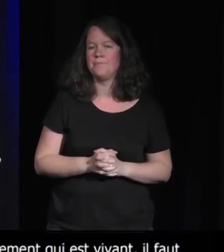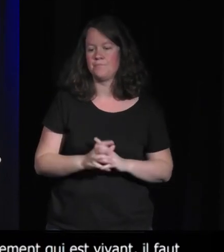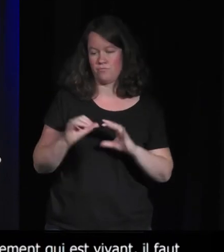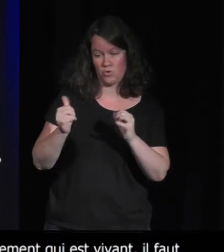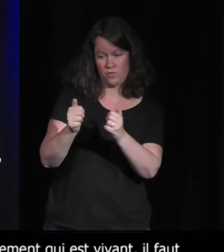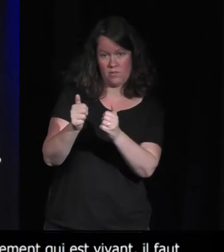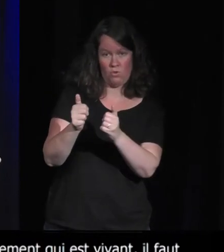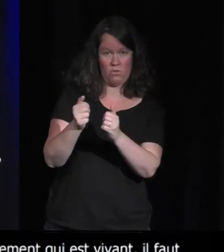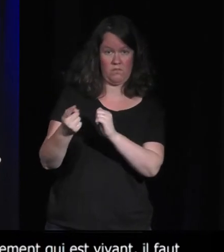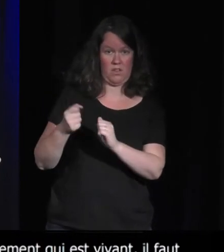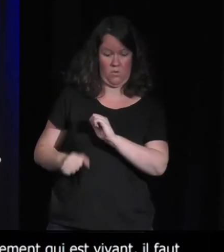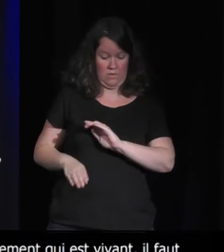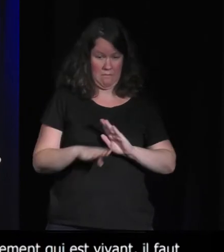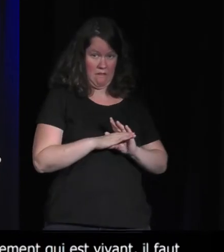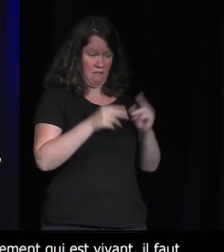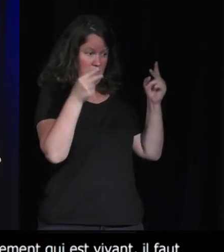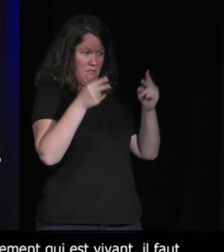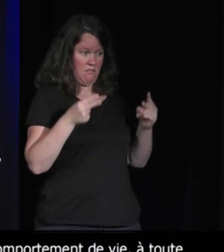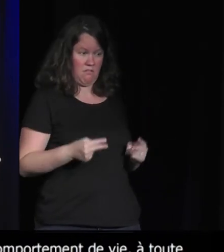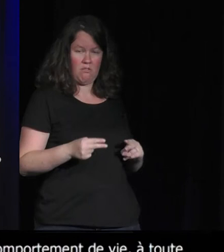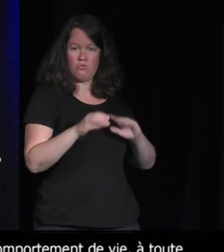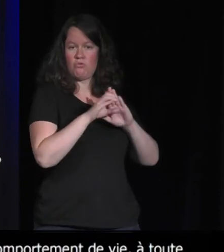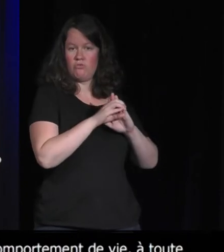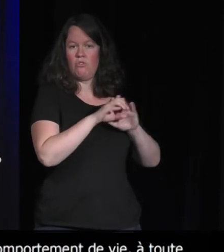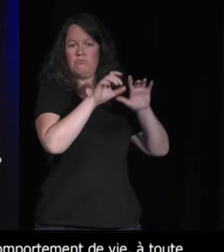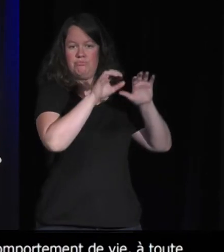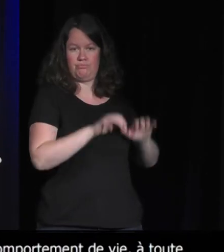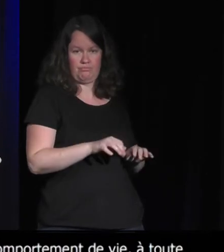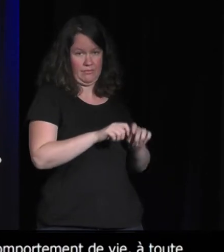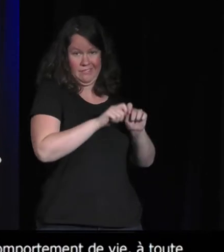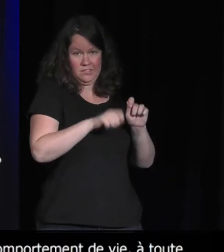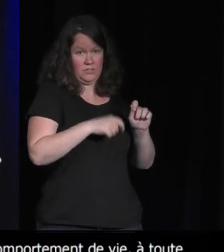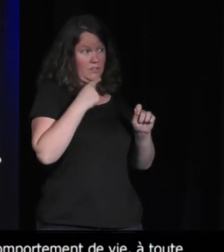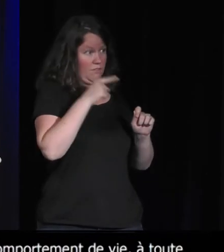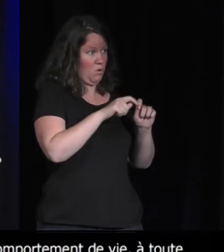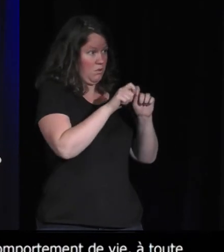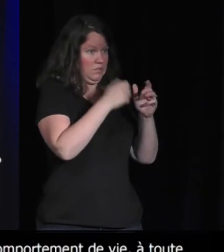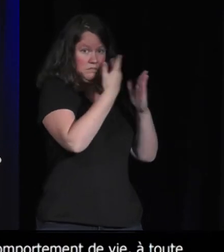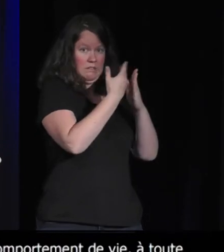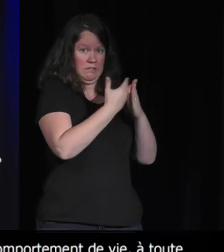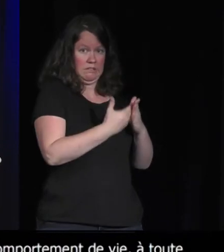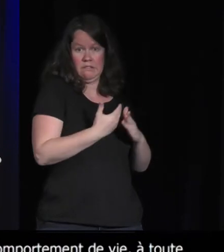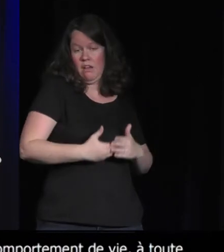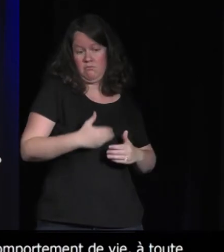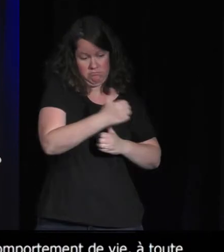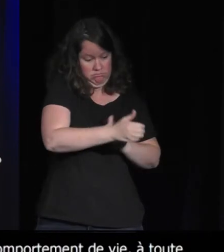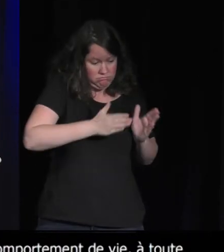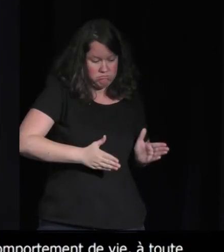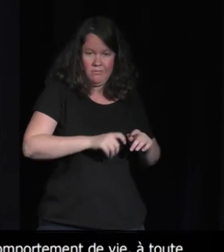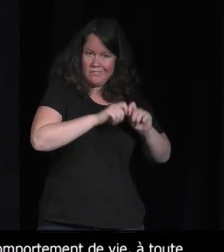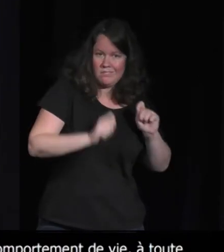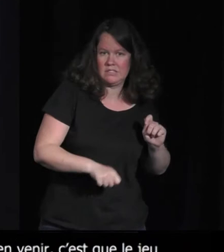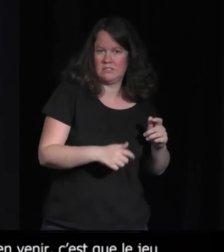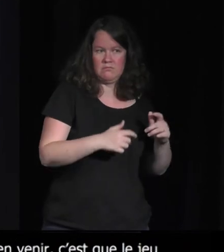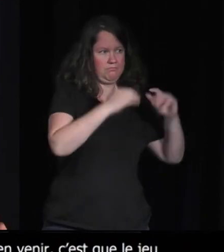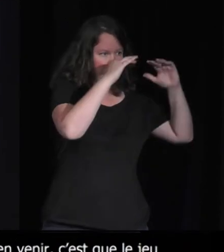passe par du code. Donc, il faut formaliser les choses. Et donc, c'est à la fois une force et une faiblesse